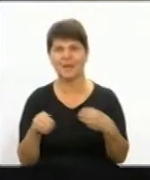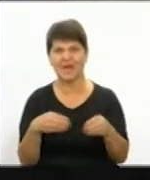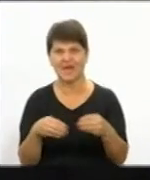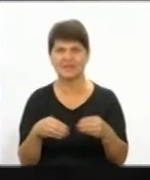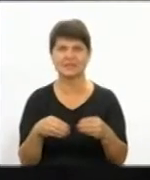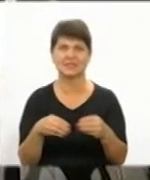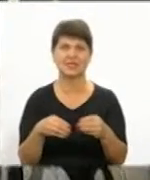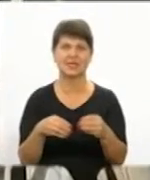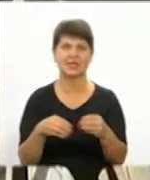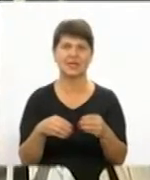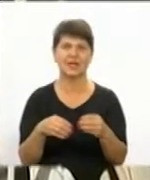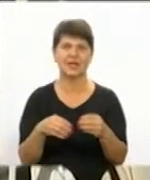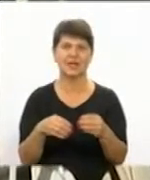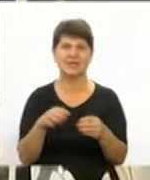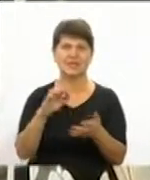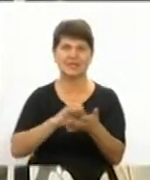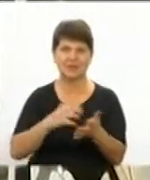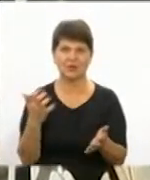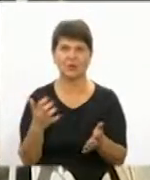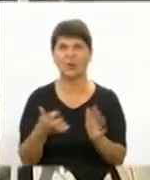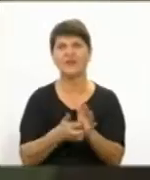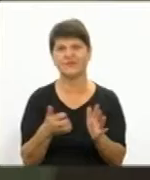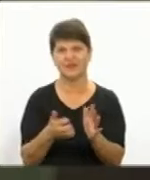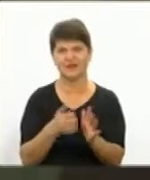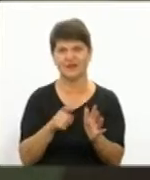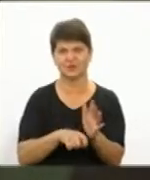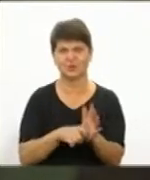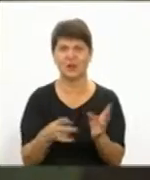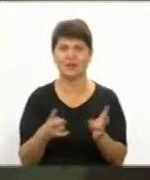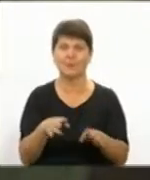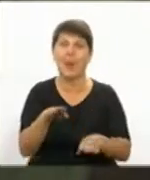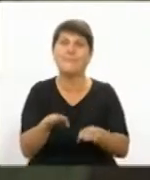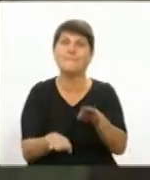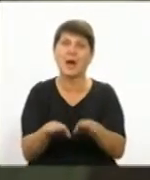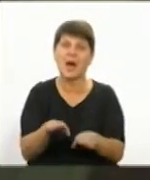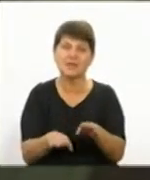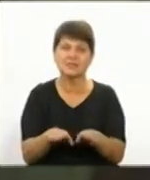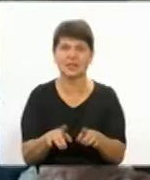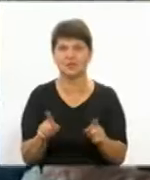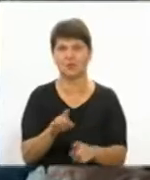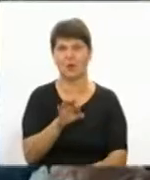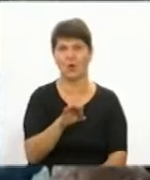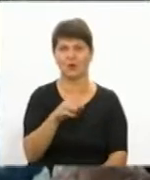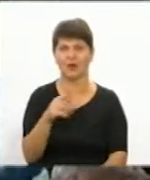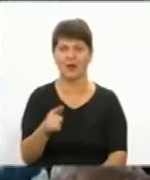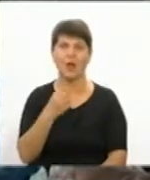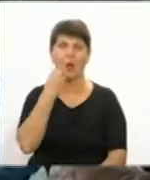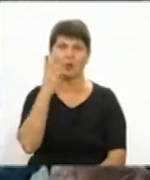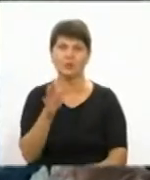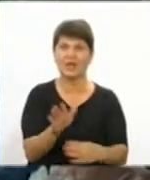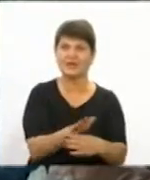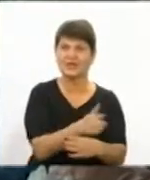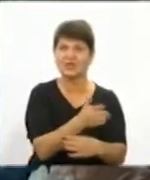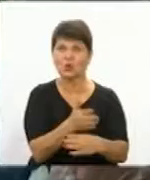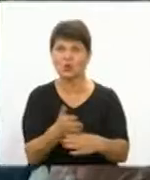вистачає з ОТГ. Потрібно мати масу відсортованого сміття, яке буде привозити з ОТГ. Коли воно буде відсортовано, не